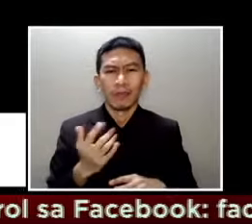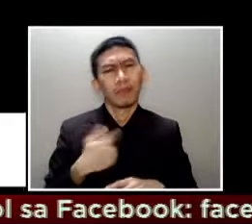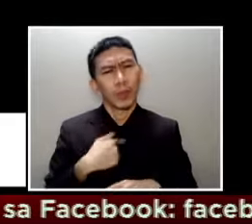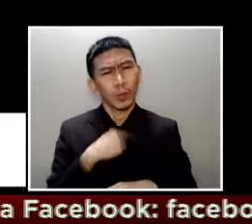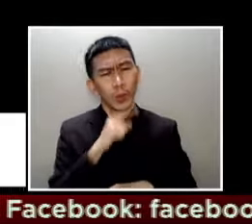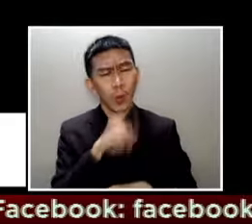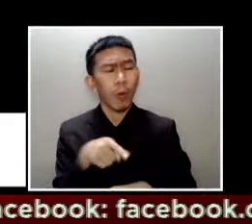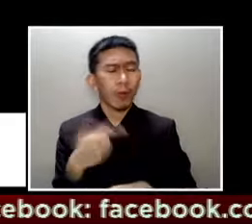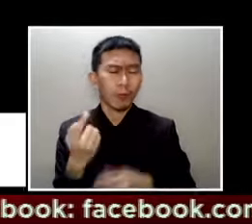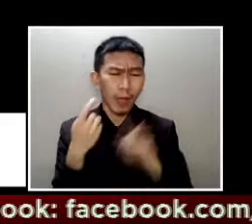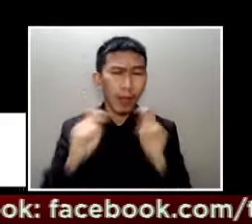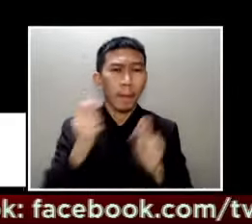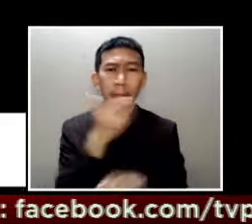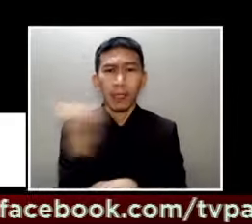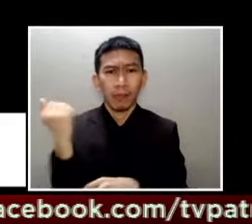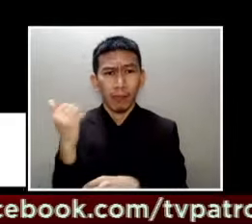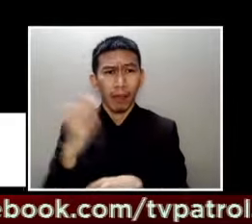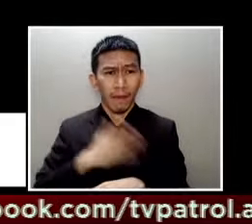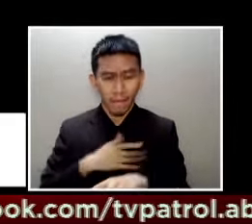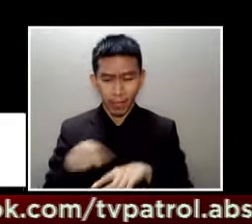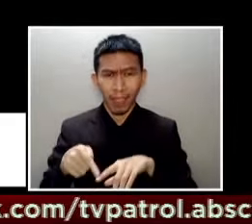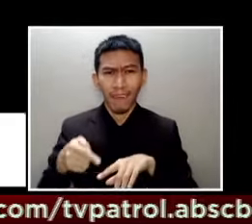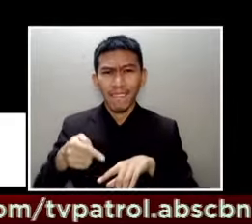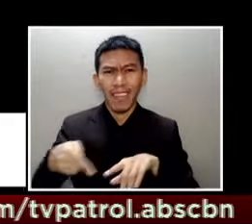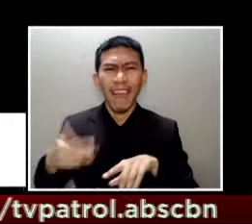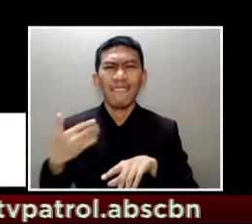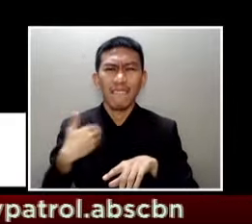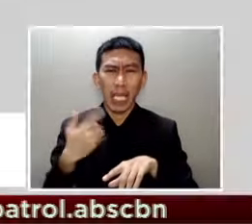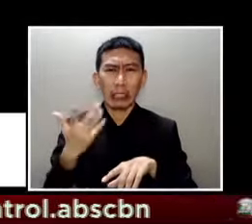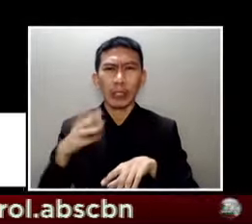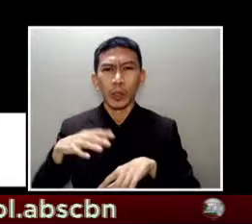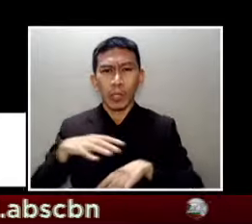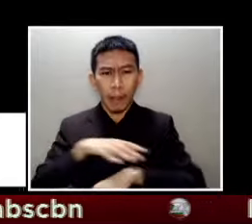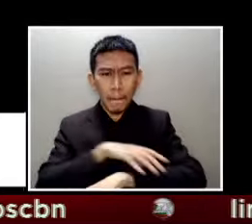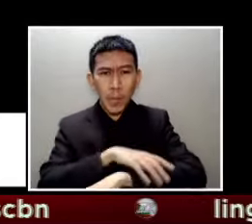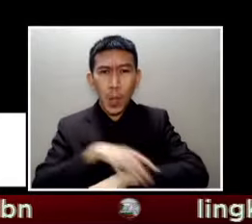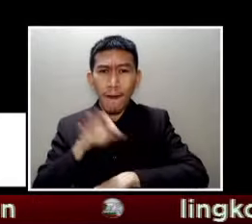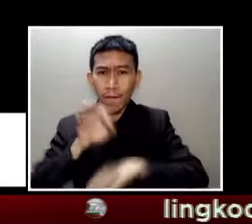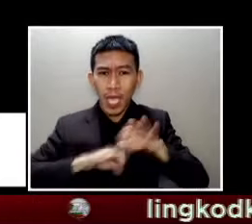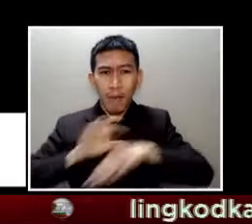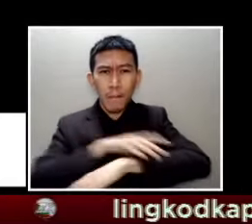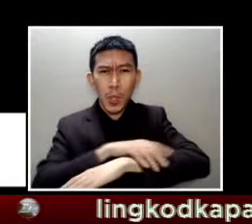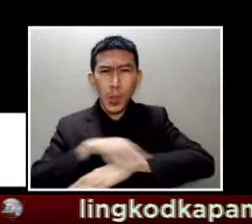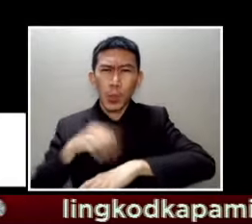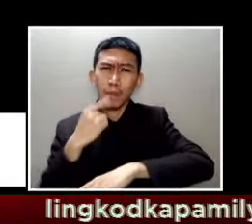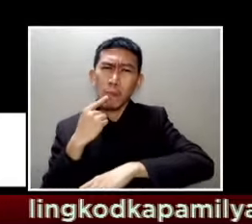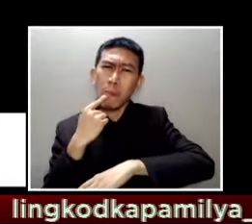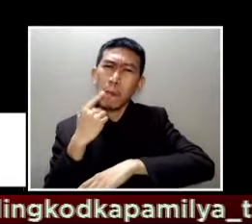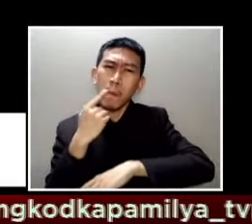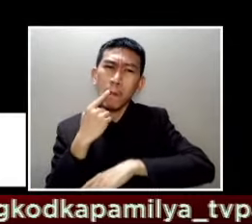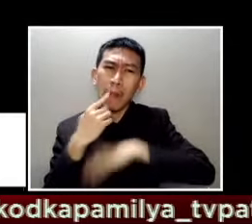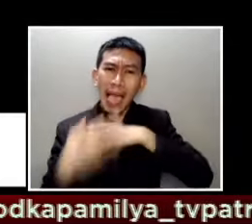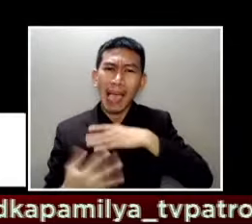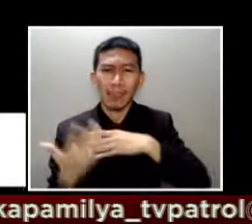my finger earlier and yung stockings ko puno na din siya ng dugo I didn't have time to retouch my hair to retouch my